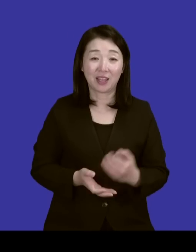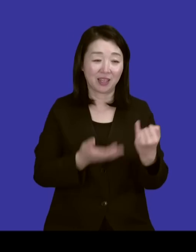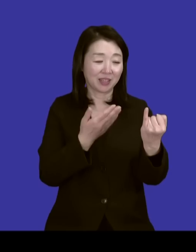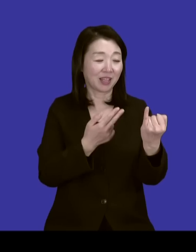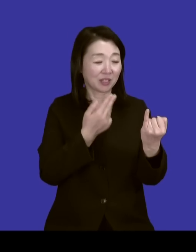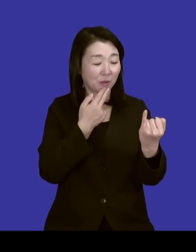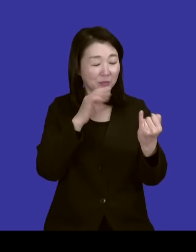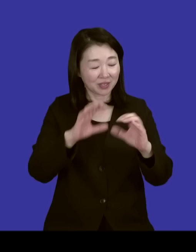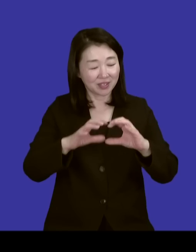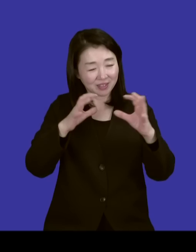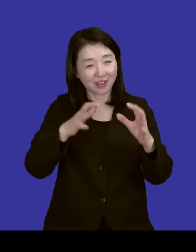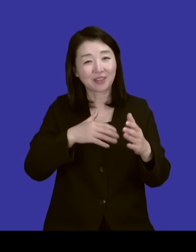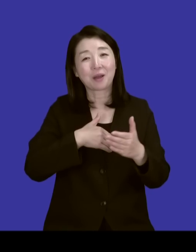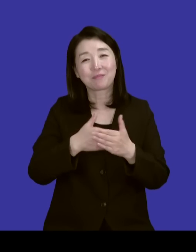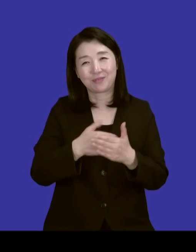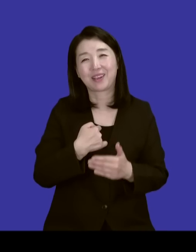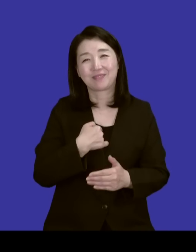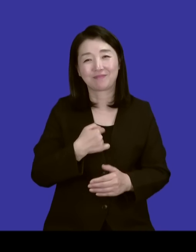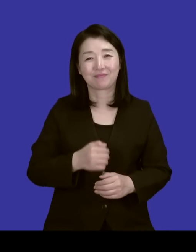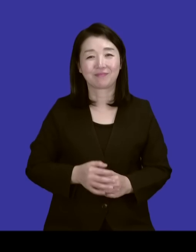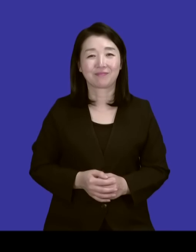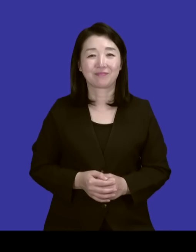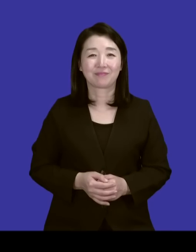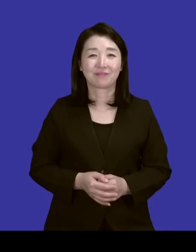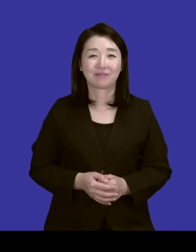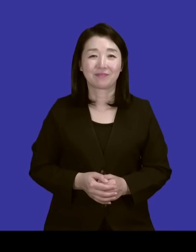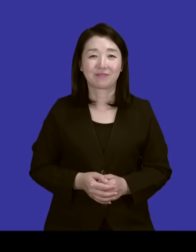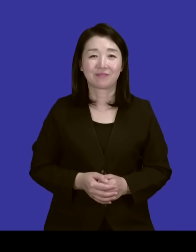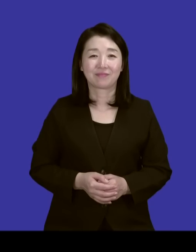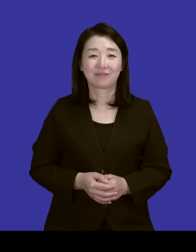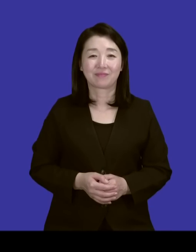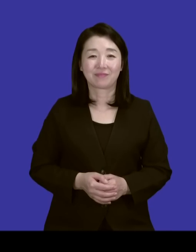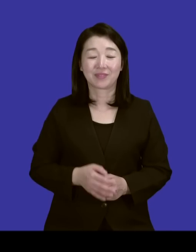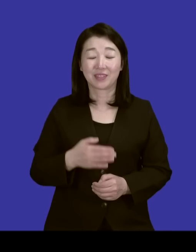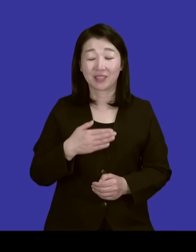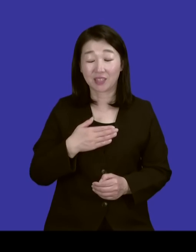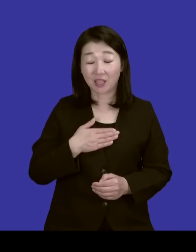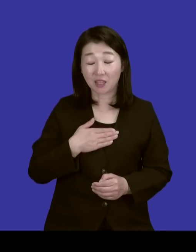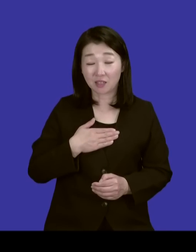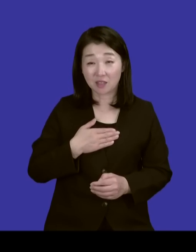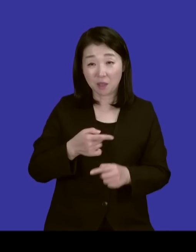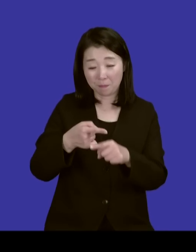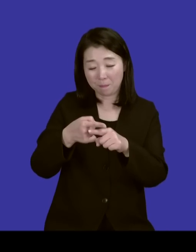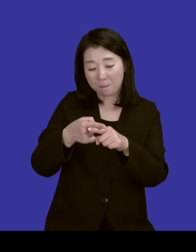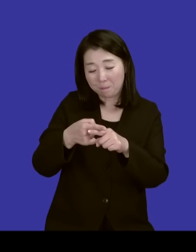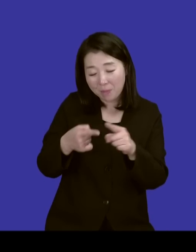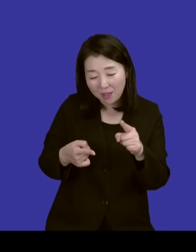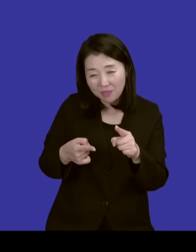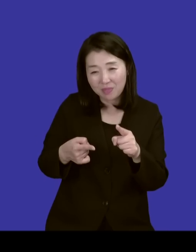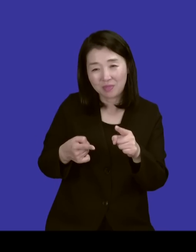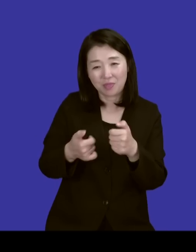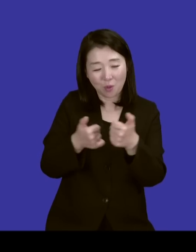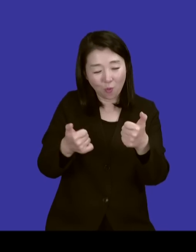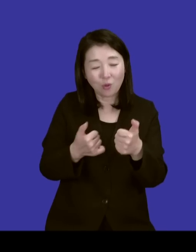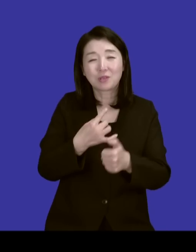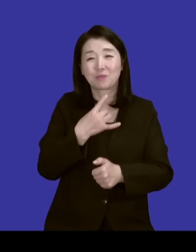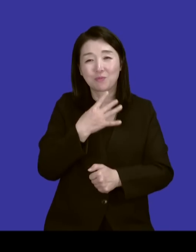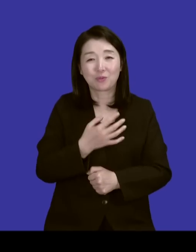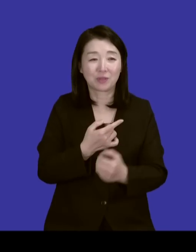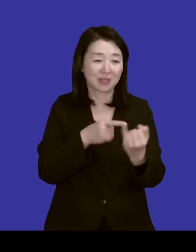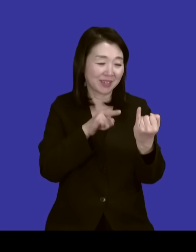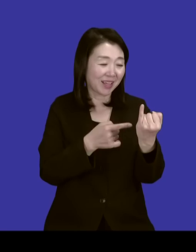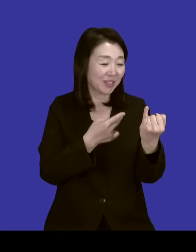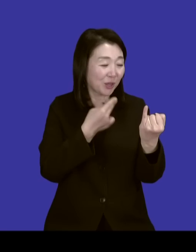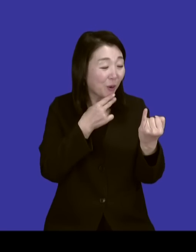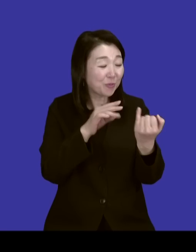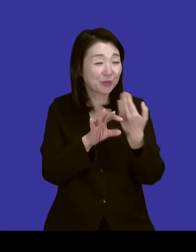없는 이 세계는 너무 불안해요. 나한테는. 그리고 나는 반쪽밖에 되지 않는 사람 같습니다. 그래서 당신이 없으면